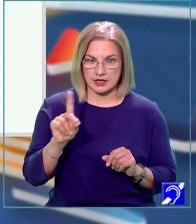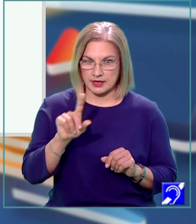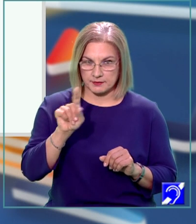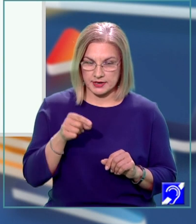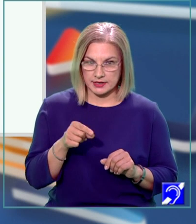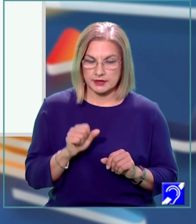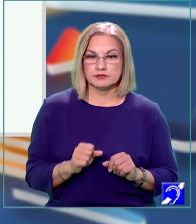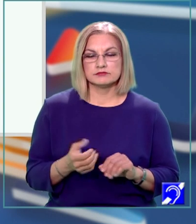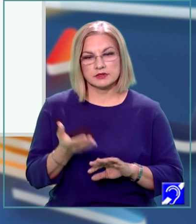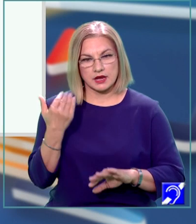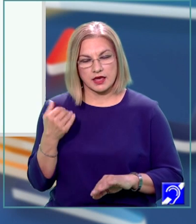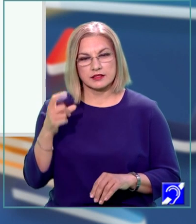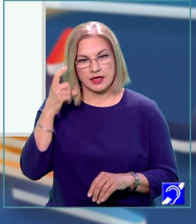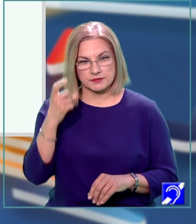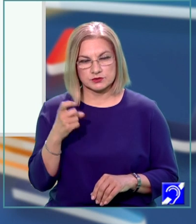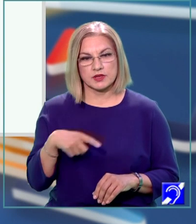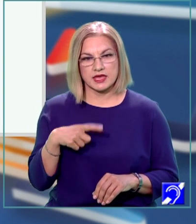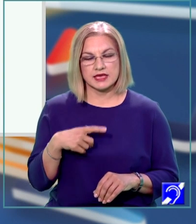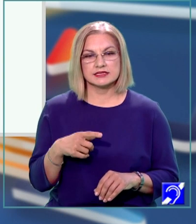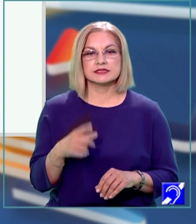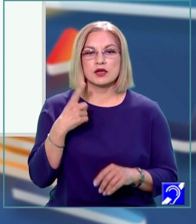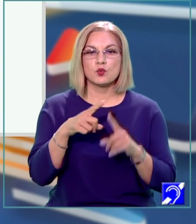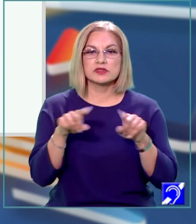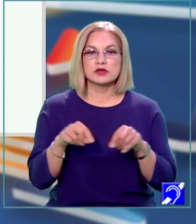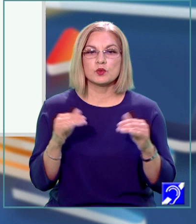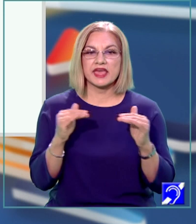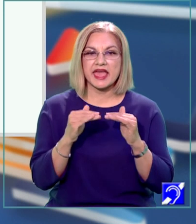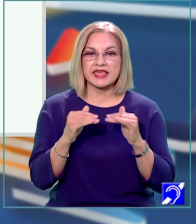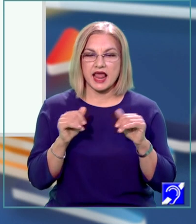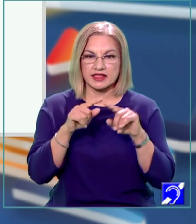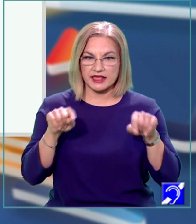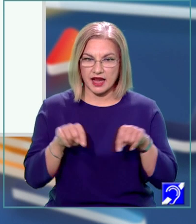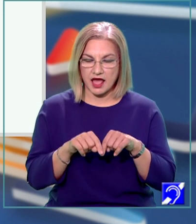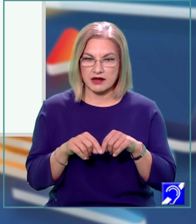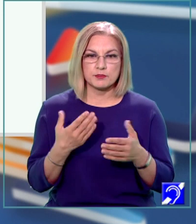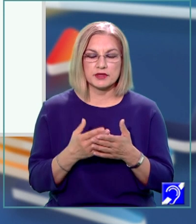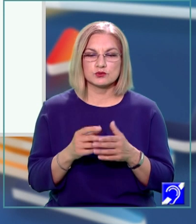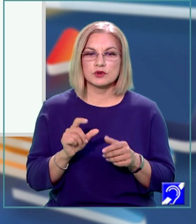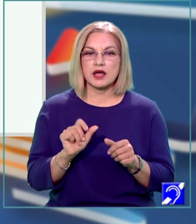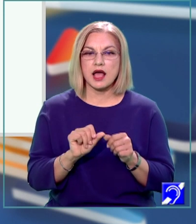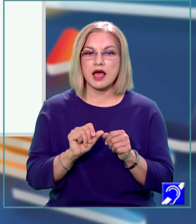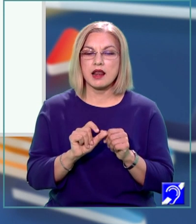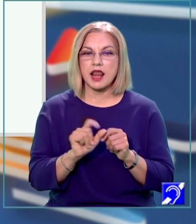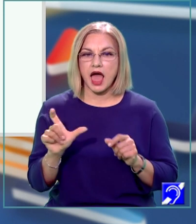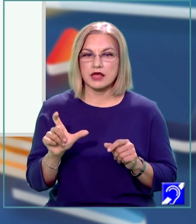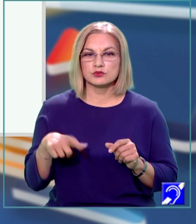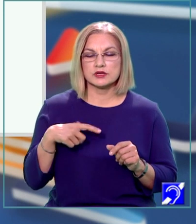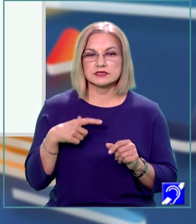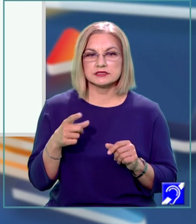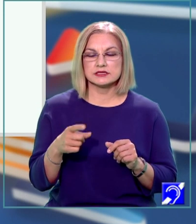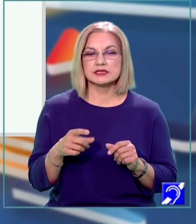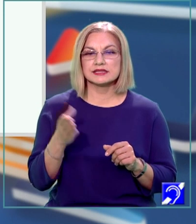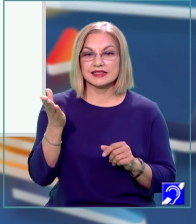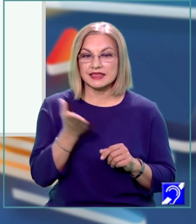reținut într-o problemă anterioară că este un triunghi echilateral întrucât laturile sale sunt diagonale ale